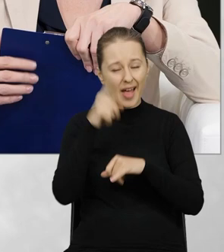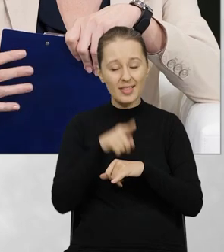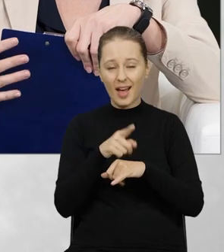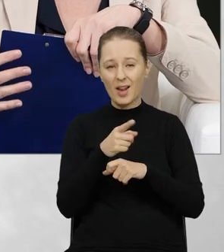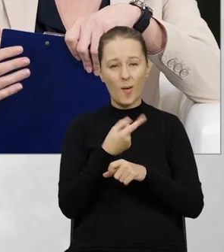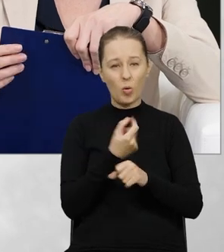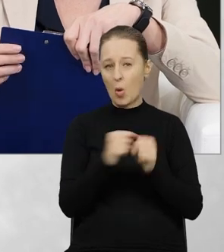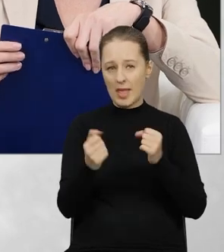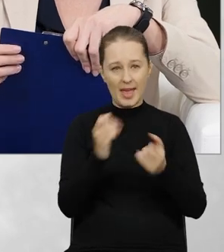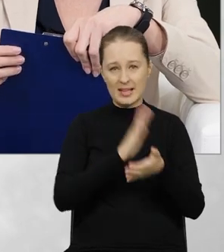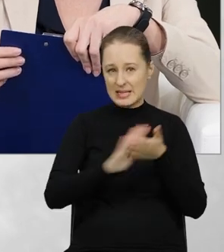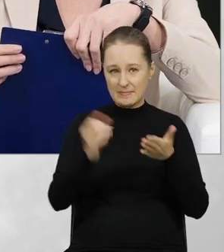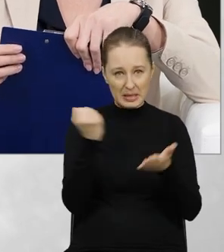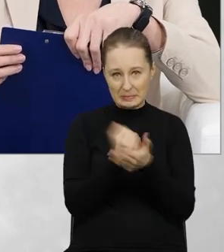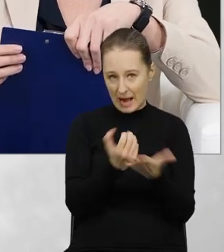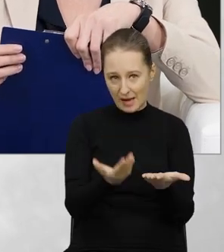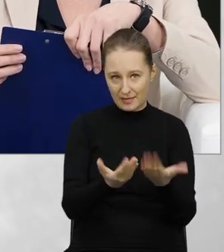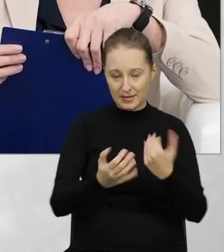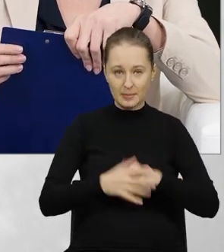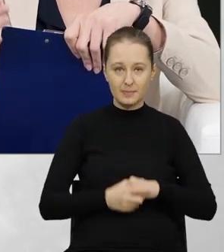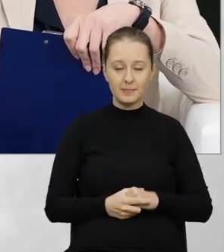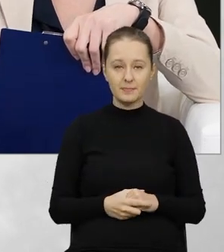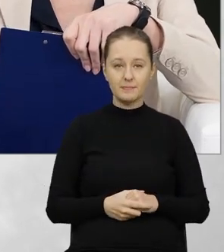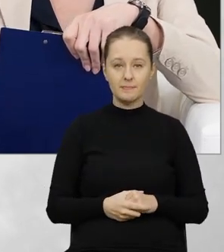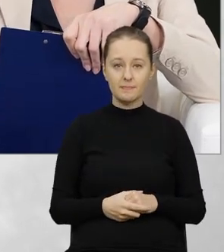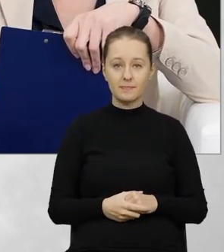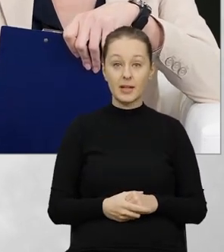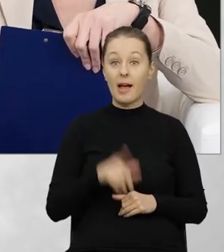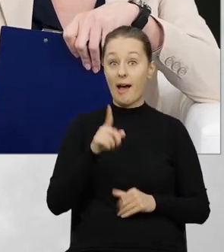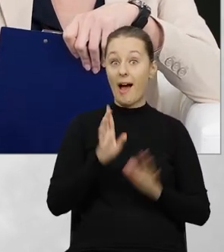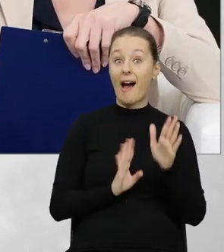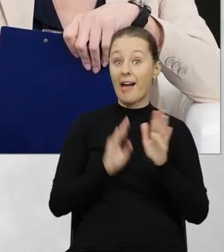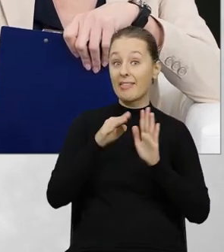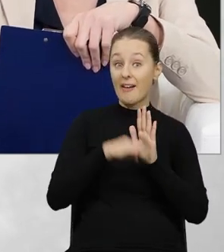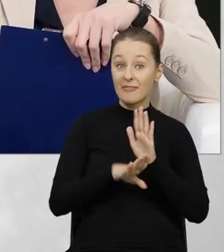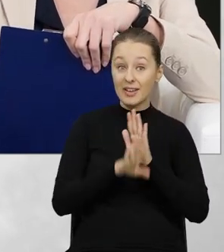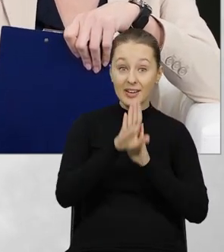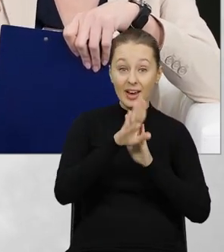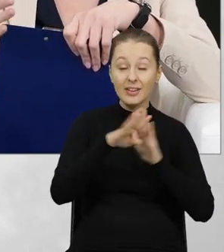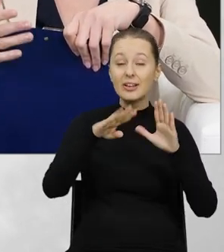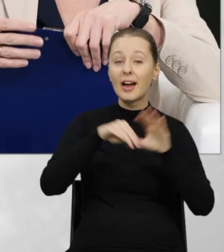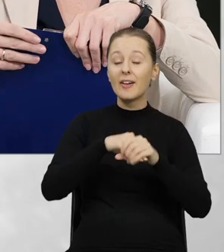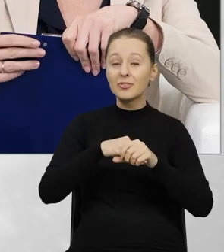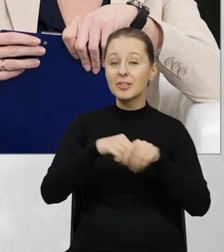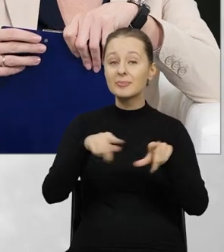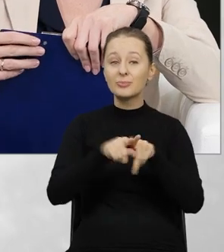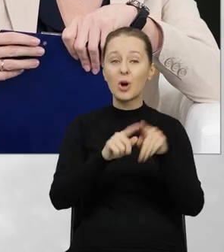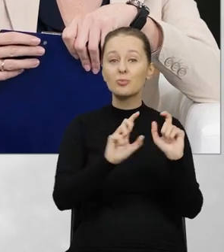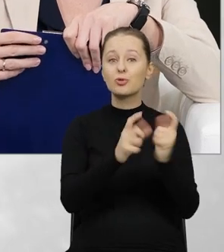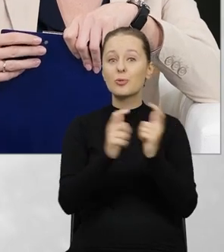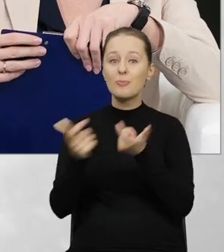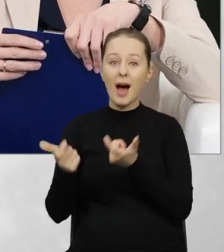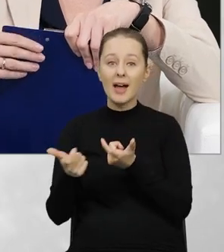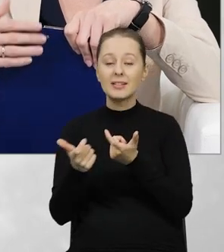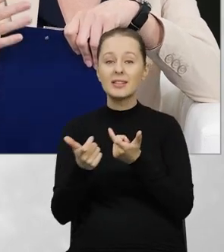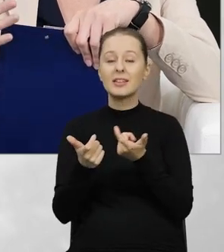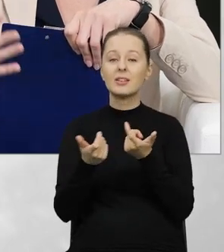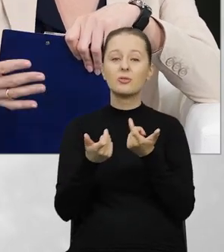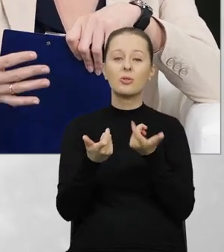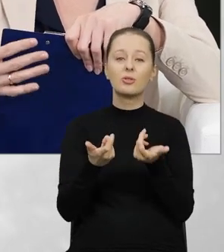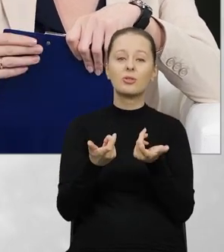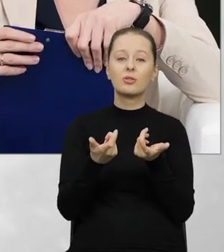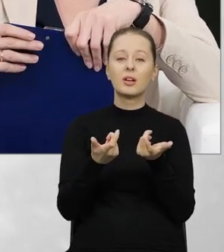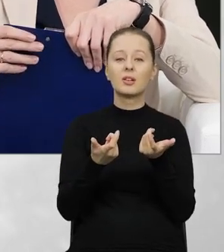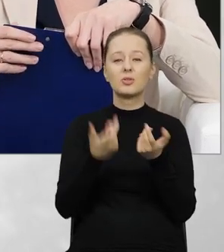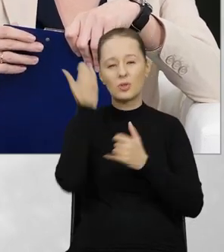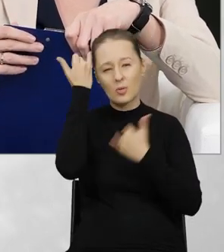nie czynią tego transportu nielegalnym. Tutaj na wykresie ujęte zostały też przypadki jakby naruszeń